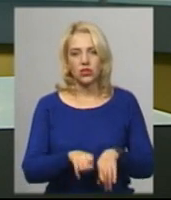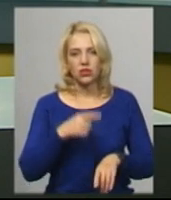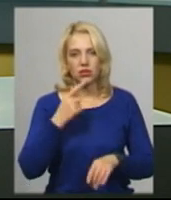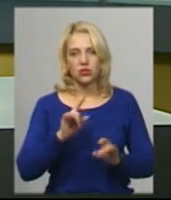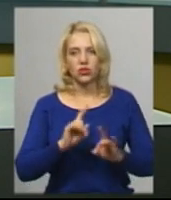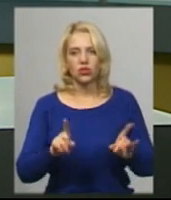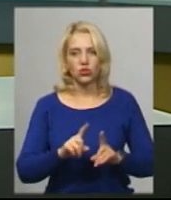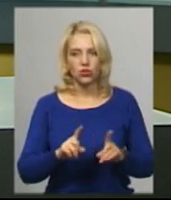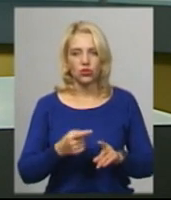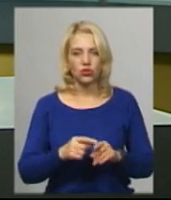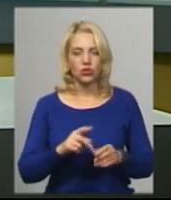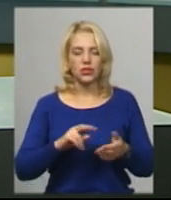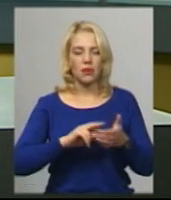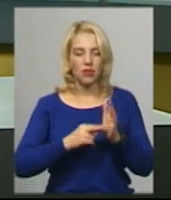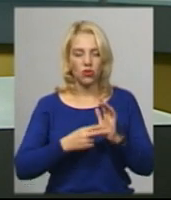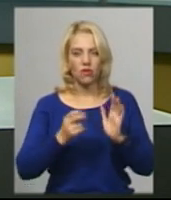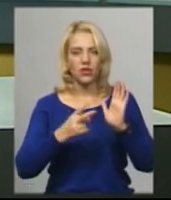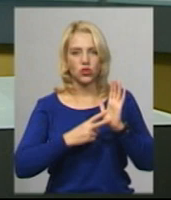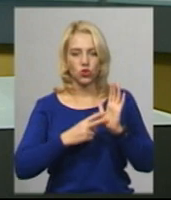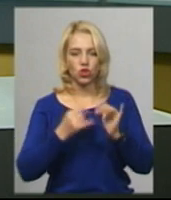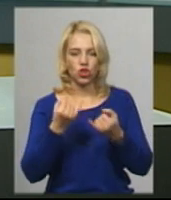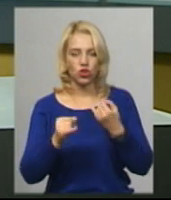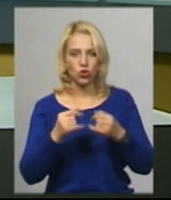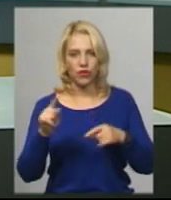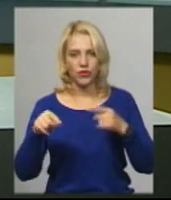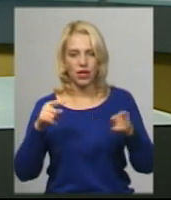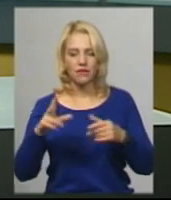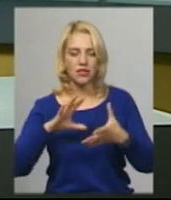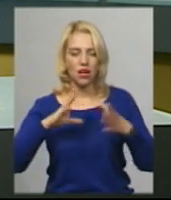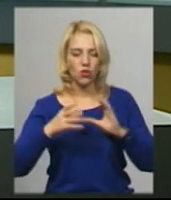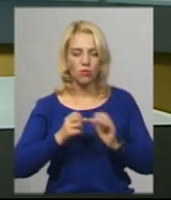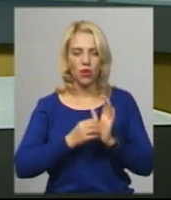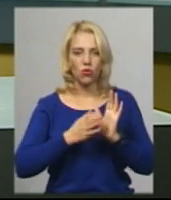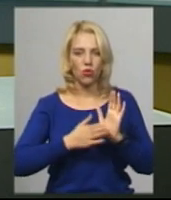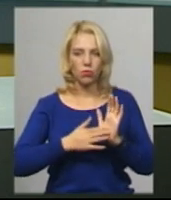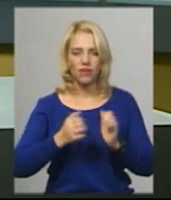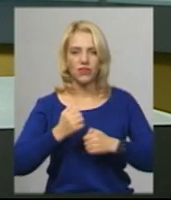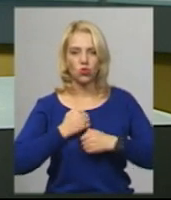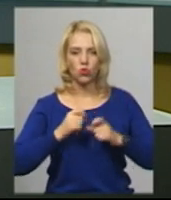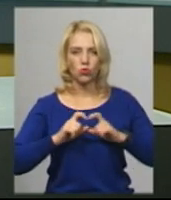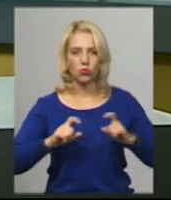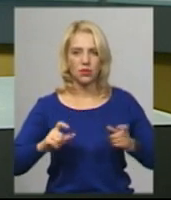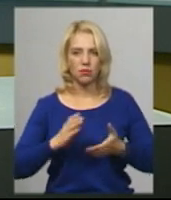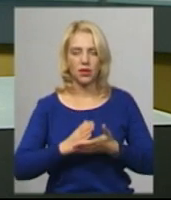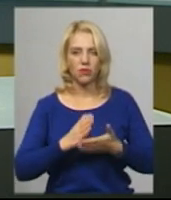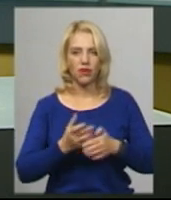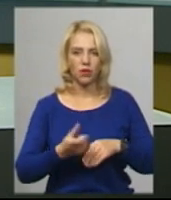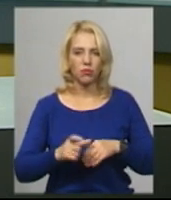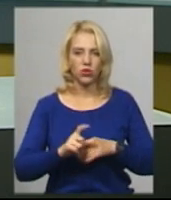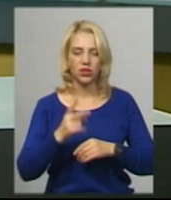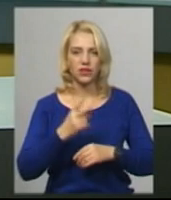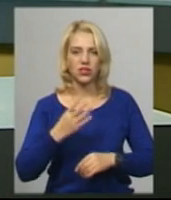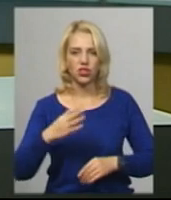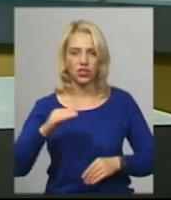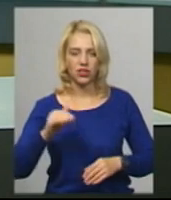перше відправлення заплановане на 7 жовтня. Загалом, за його словами, на обліку в обласному військовому комісаріаті перебуває понад 24